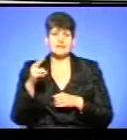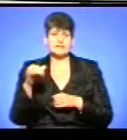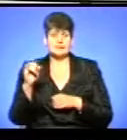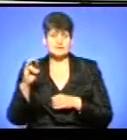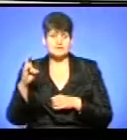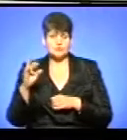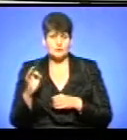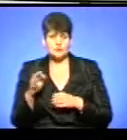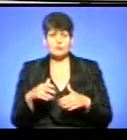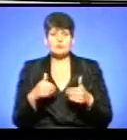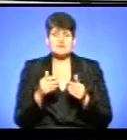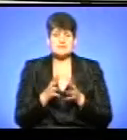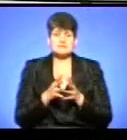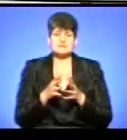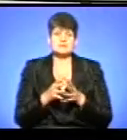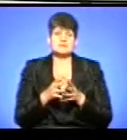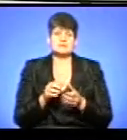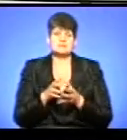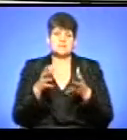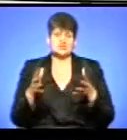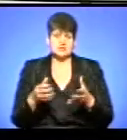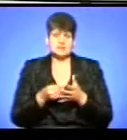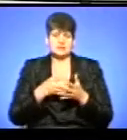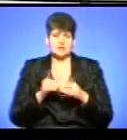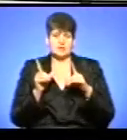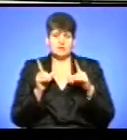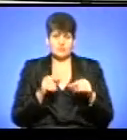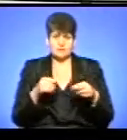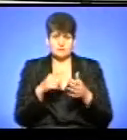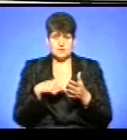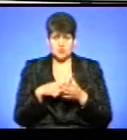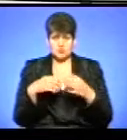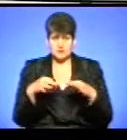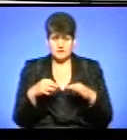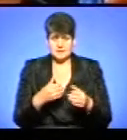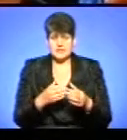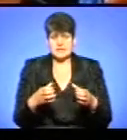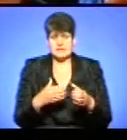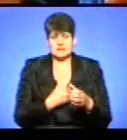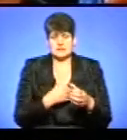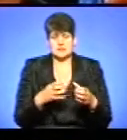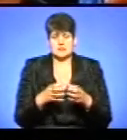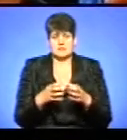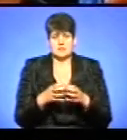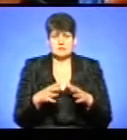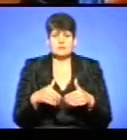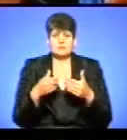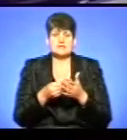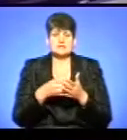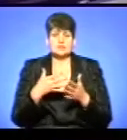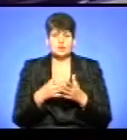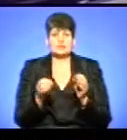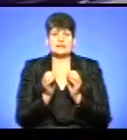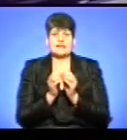пропозицією підвищити тарифи на проїзд у міському транспорті. Ініціативна група перевізників запропонувала ціну за проїзд у маршрутках